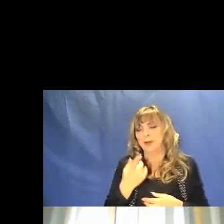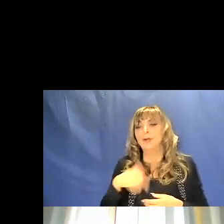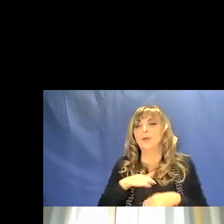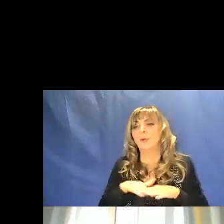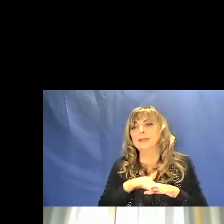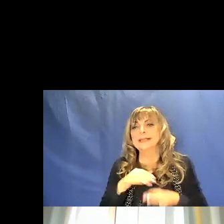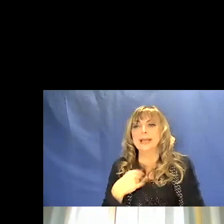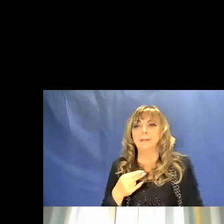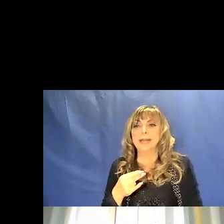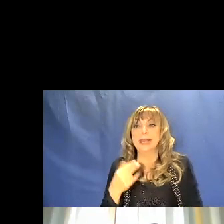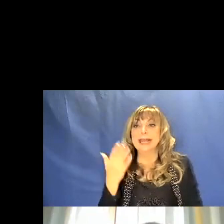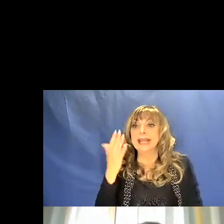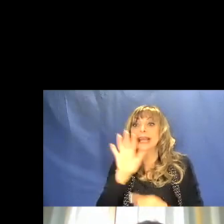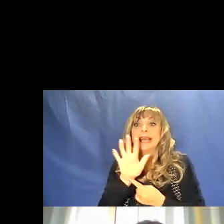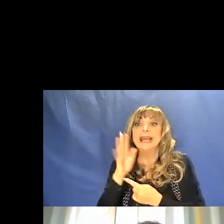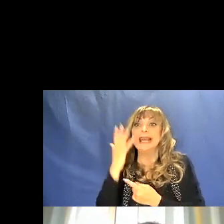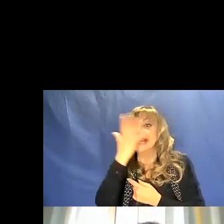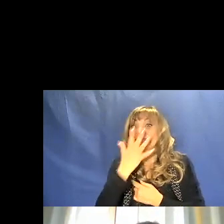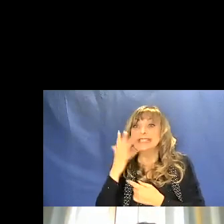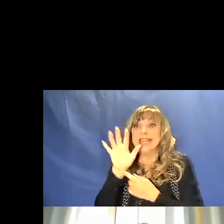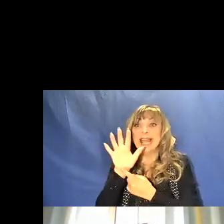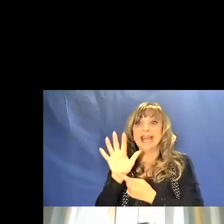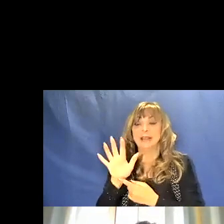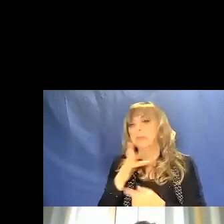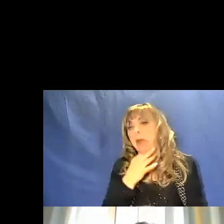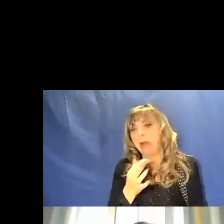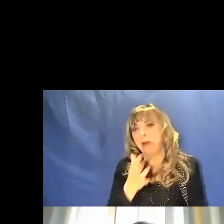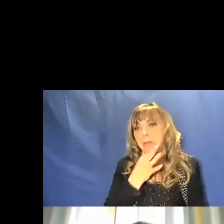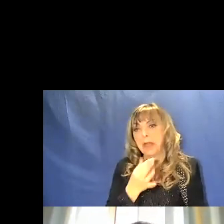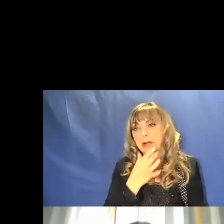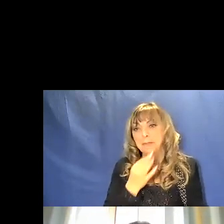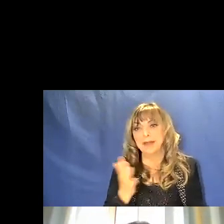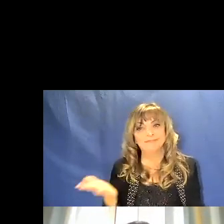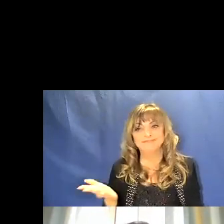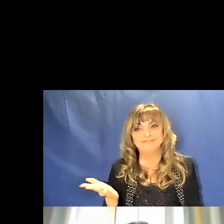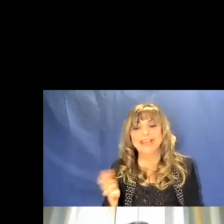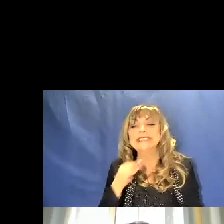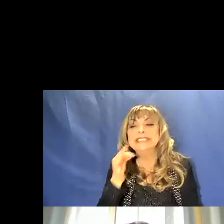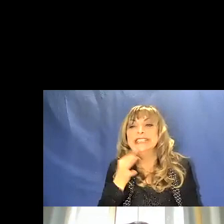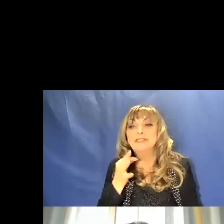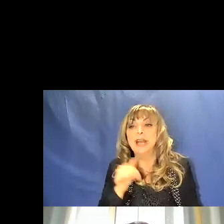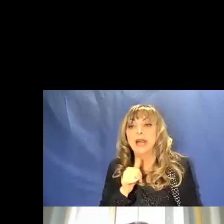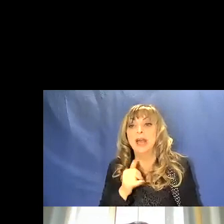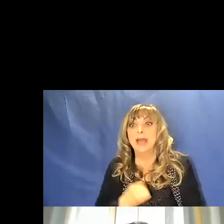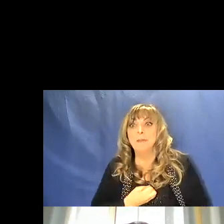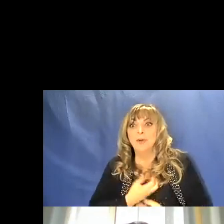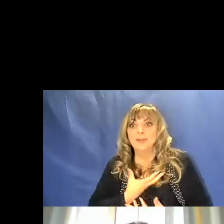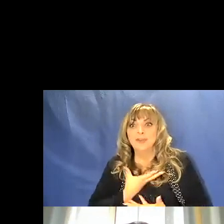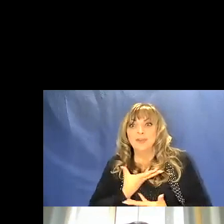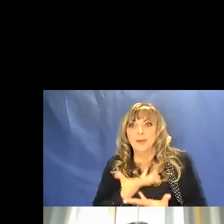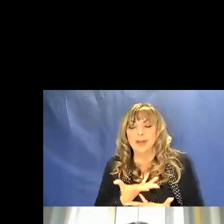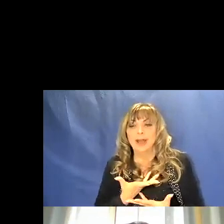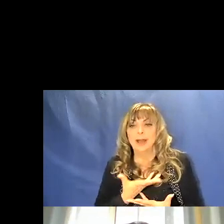usare il termine estetica solo in relazione al bello a estesis vuol dire emozioni ecco quindi che il bello ci